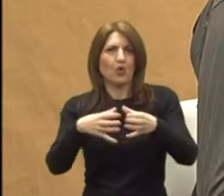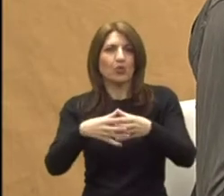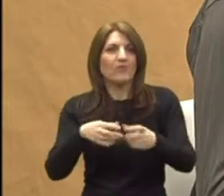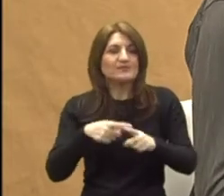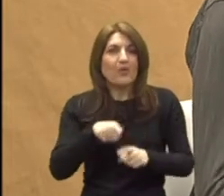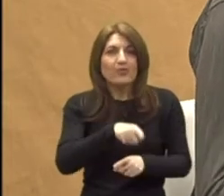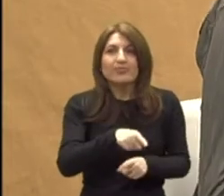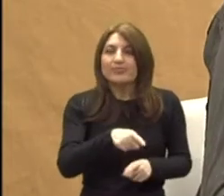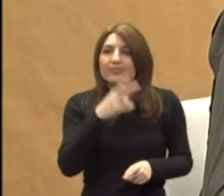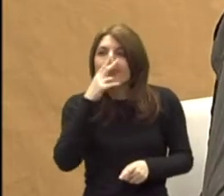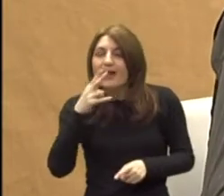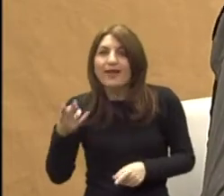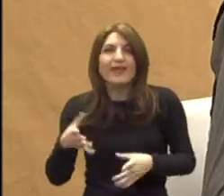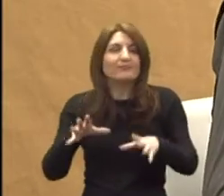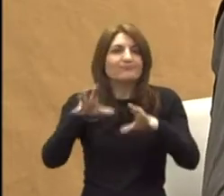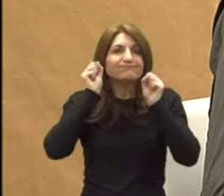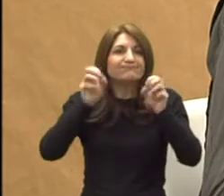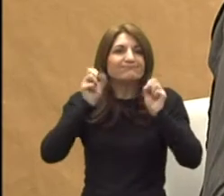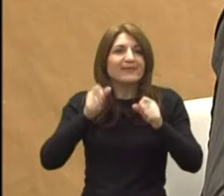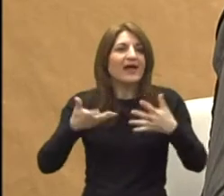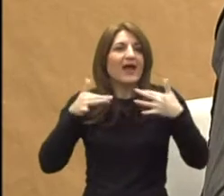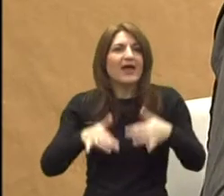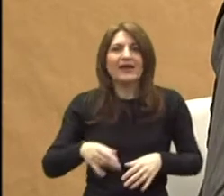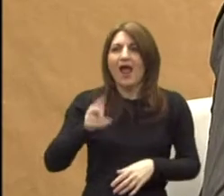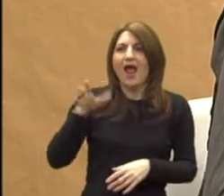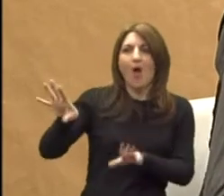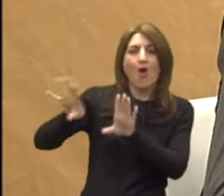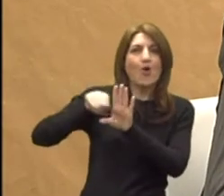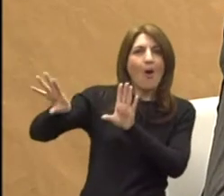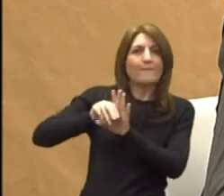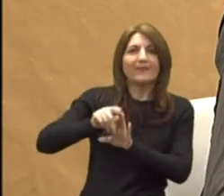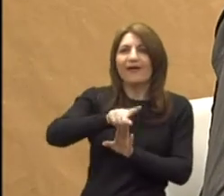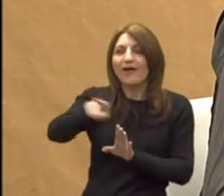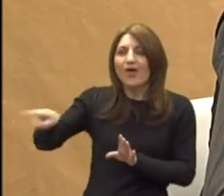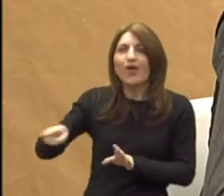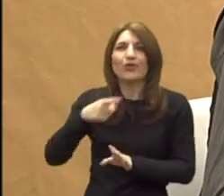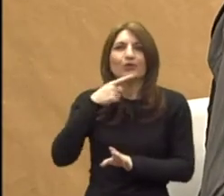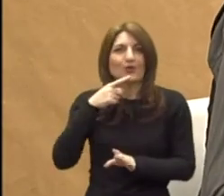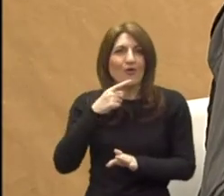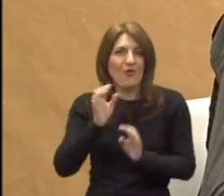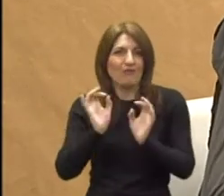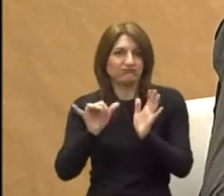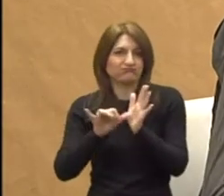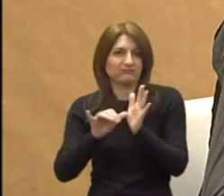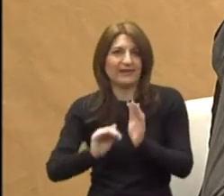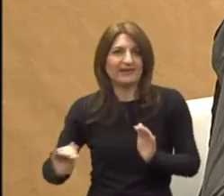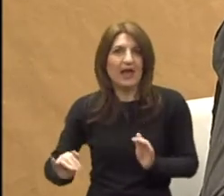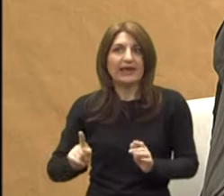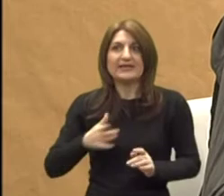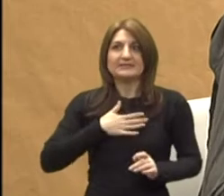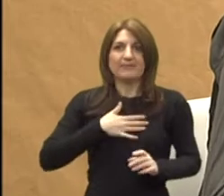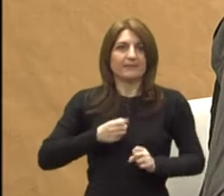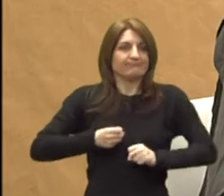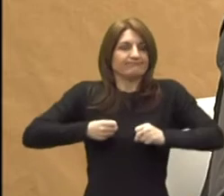određene motoričke aktivnosti. Ima uzor u djetetu običajnog razvija. I taj način, u stvari, sam sebe habilitira.